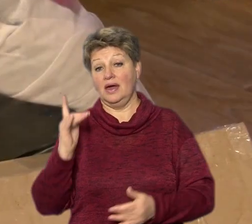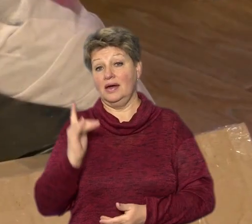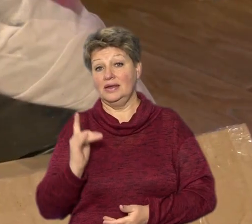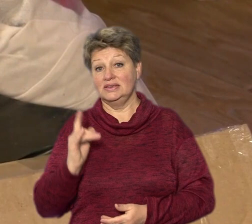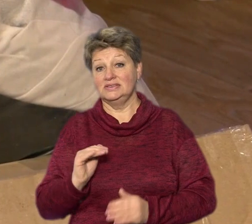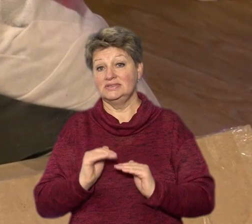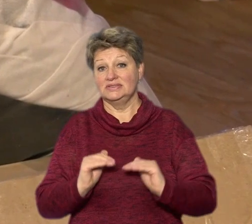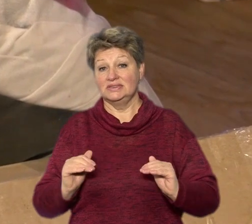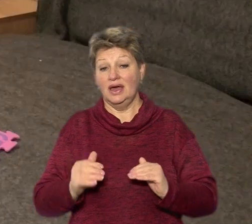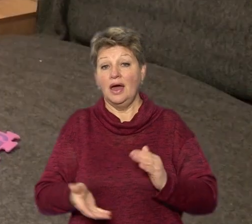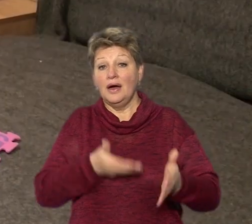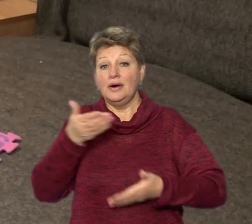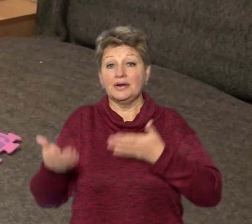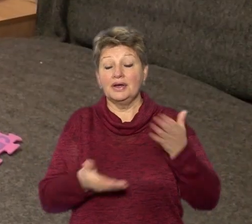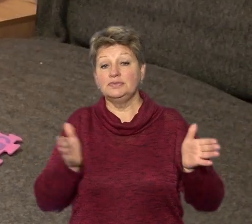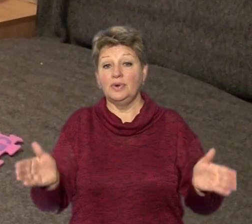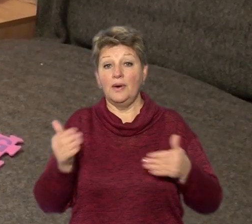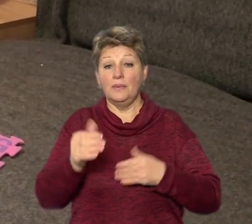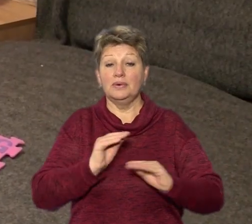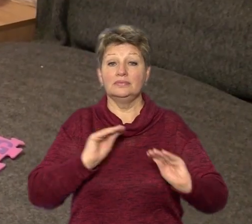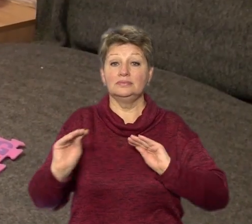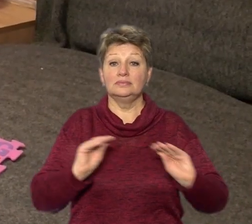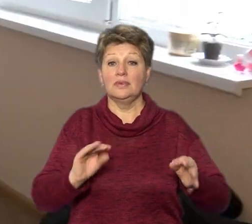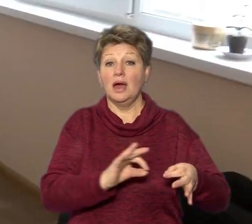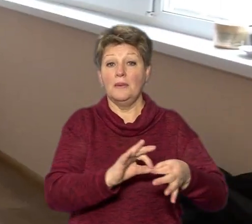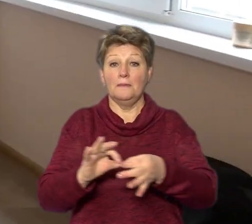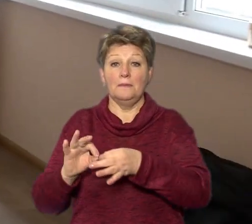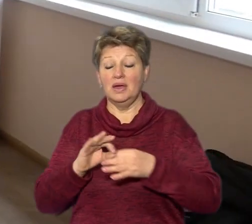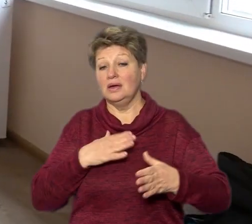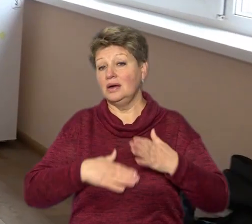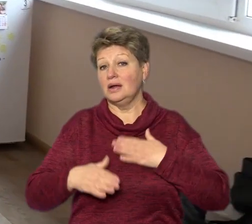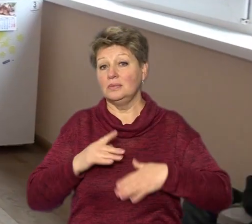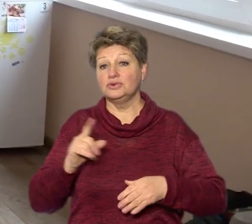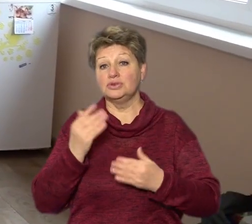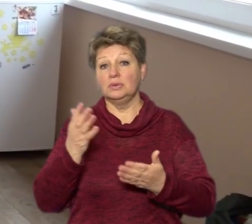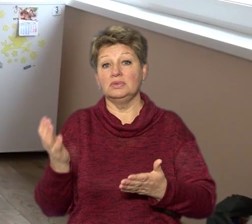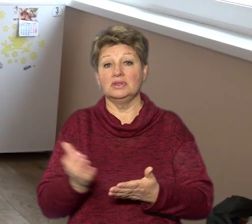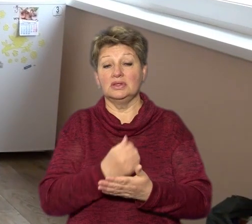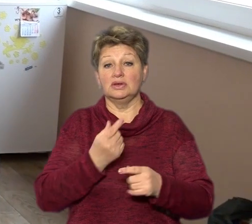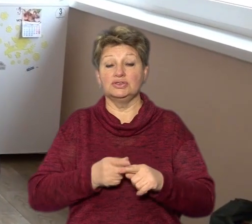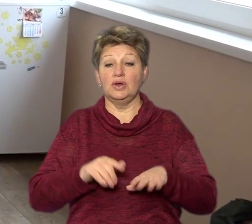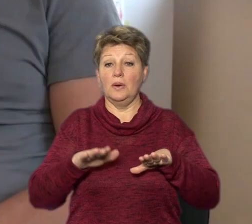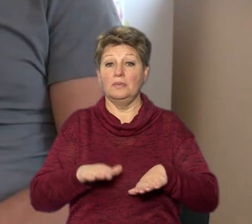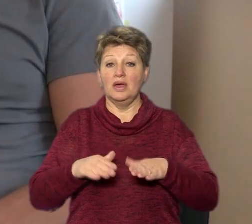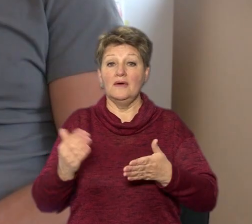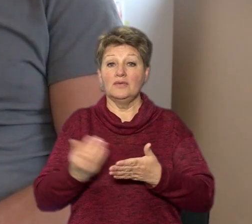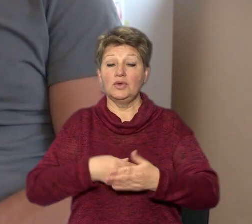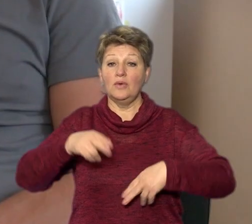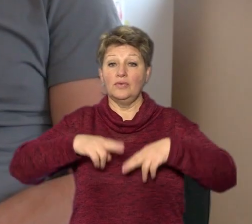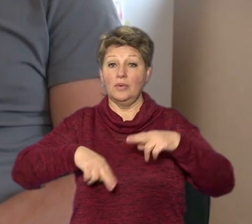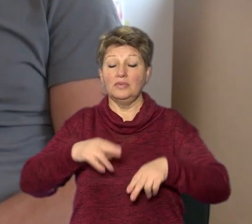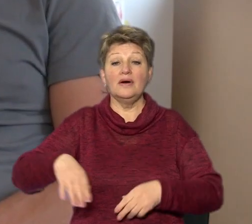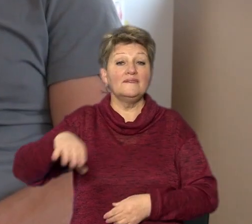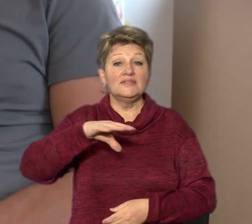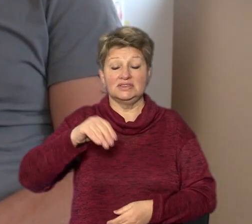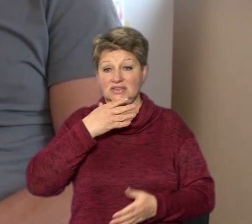Розпаковують коробки з речами, переставляють меблі і кажуть, радіють, що їм знайшлося місце у новозбудованому шелтері. Все своє.